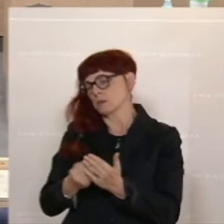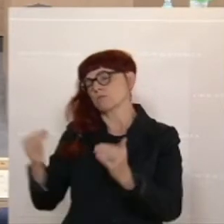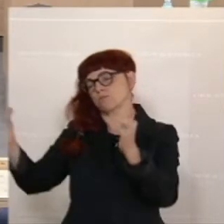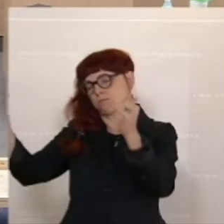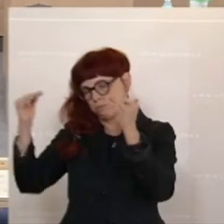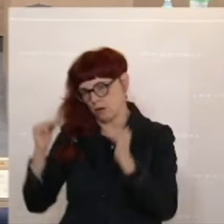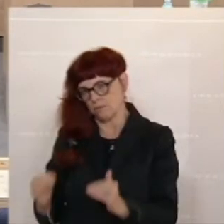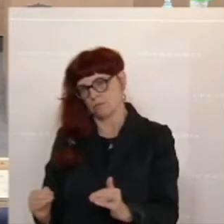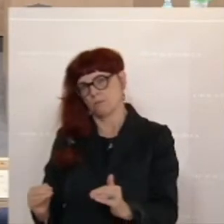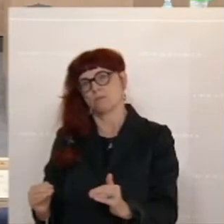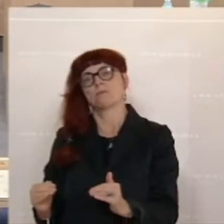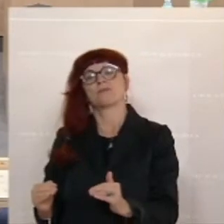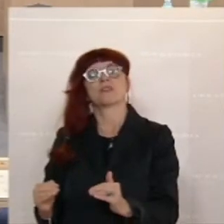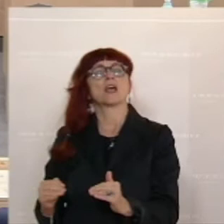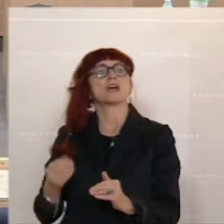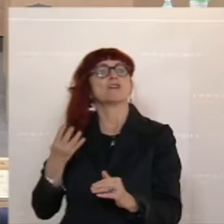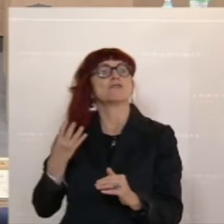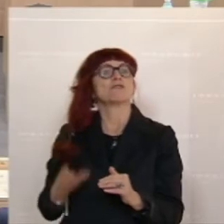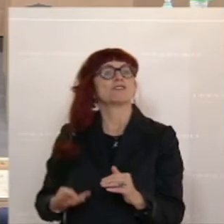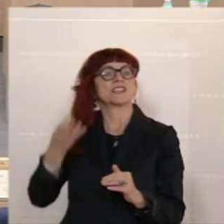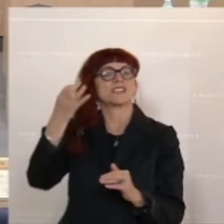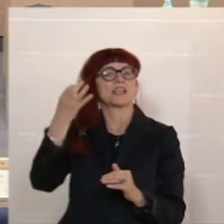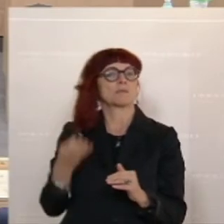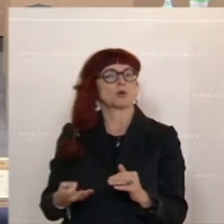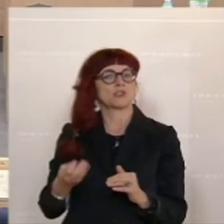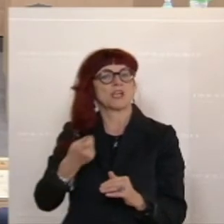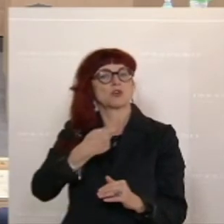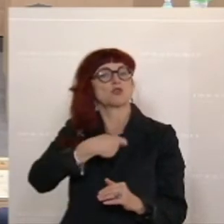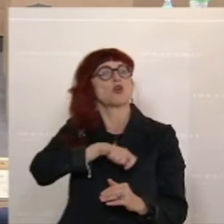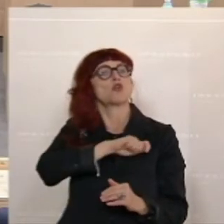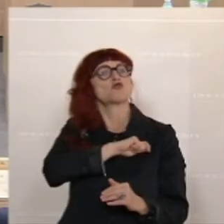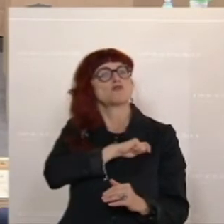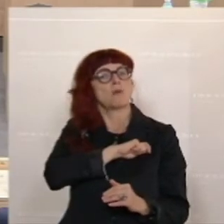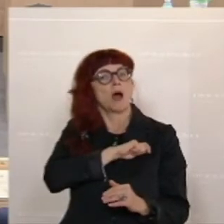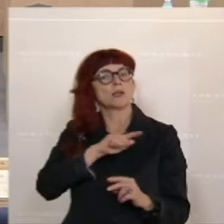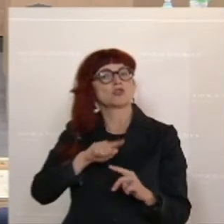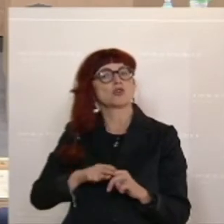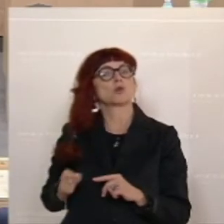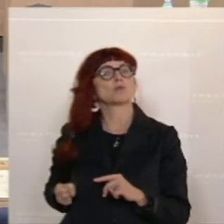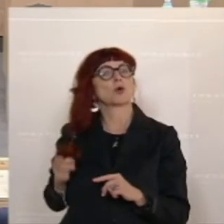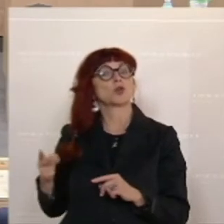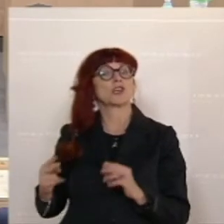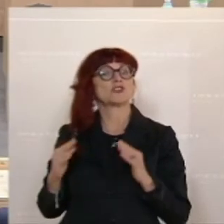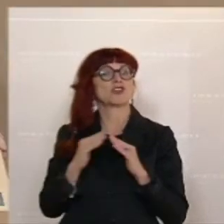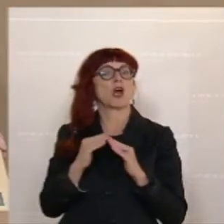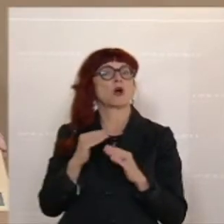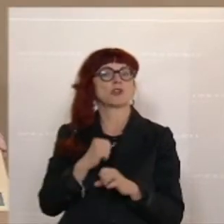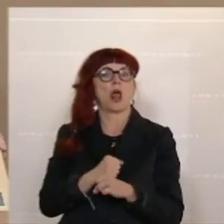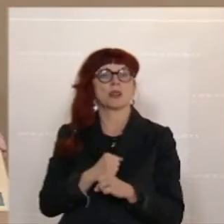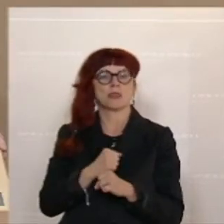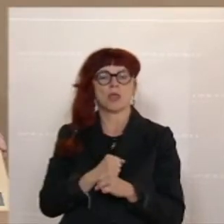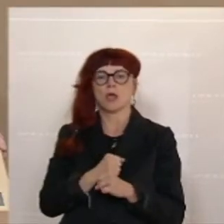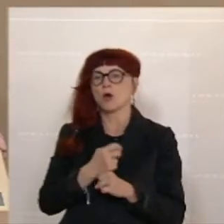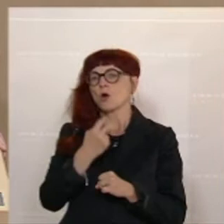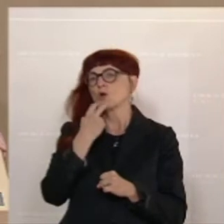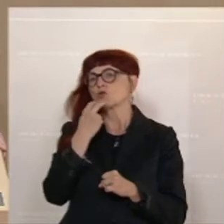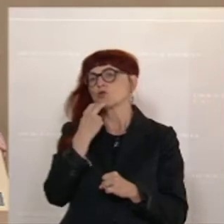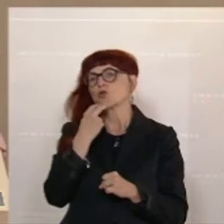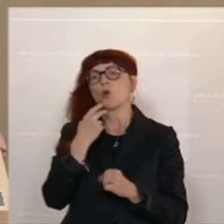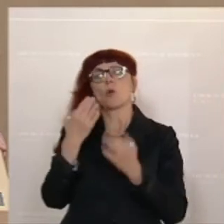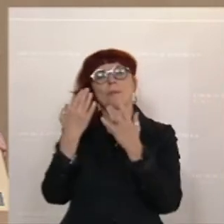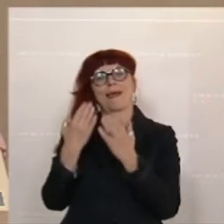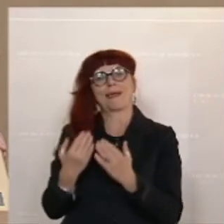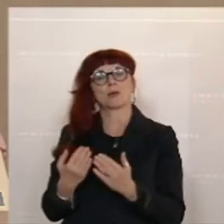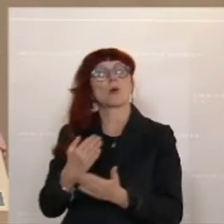gesenkt werden. Für 40 Prozent der spanischen und der portugiesischen Haushalte hat sich die Stromrechnung in Folge